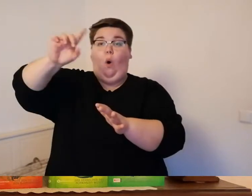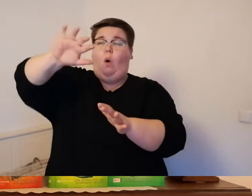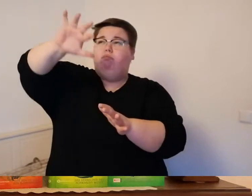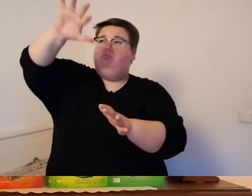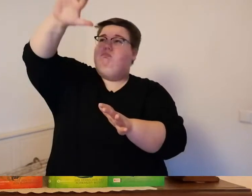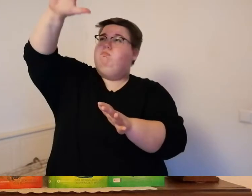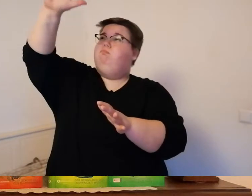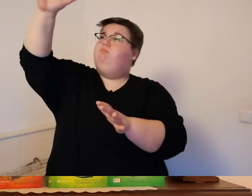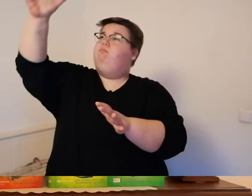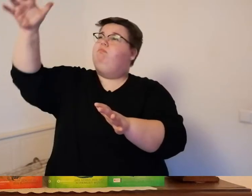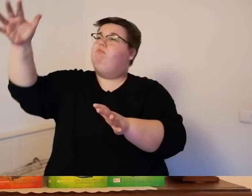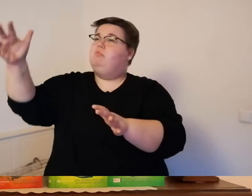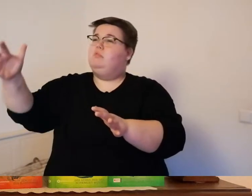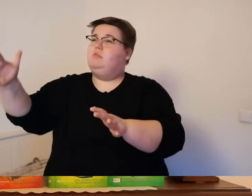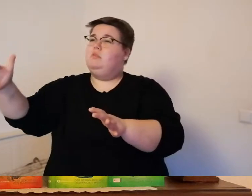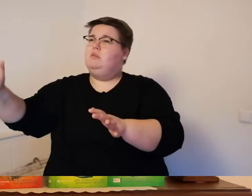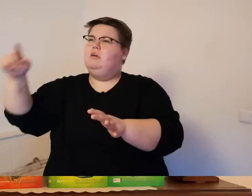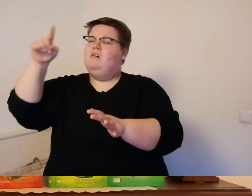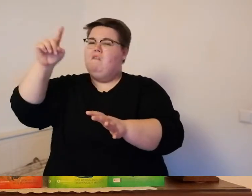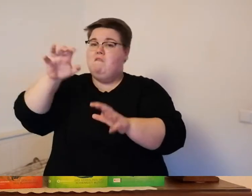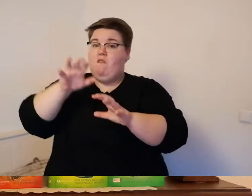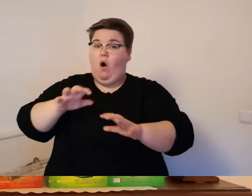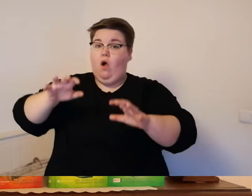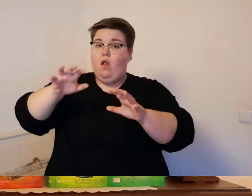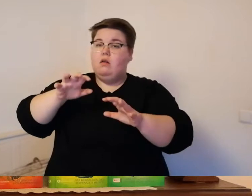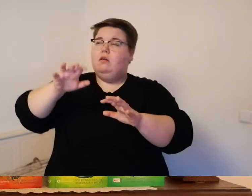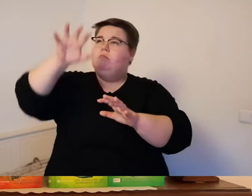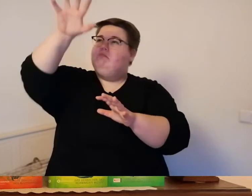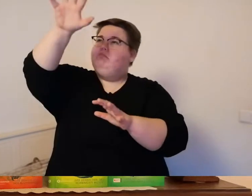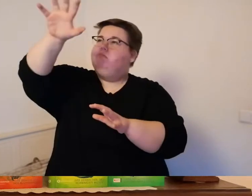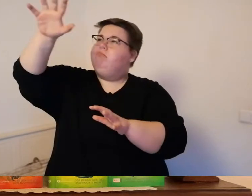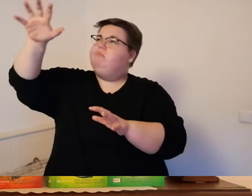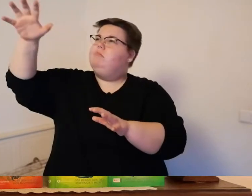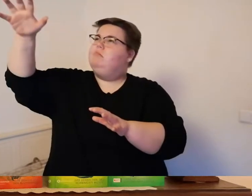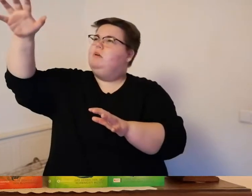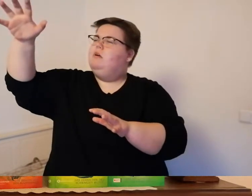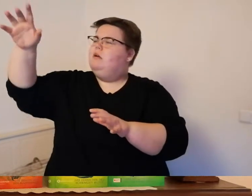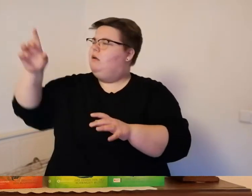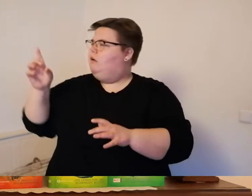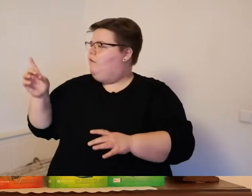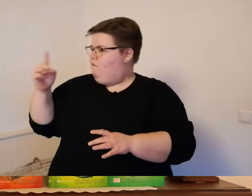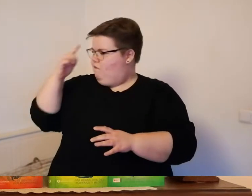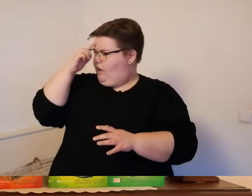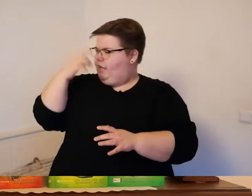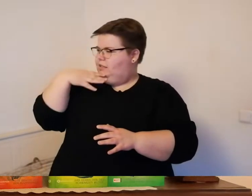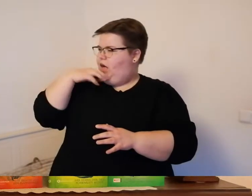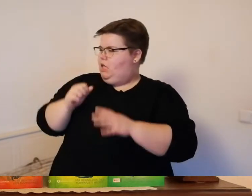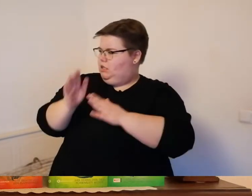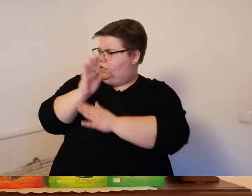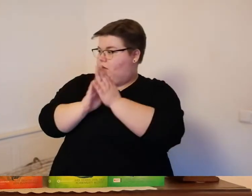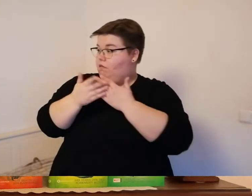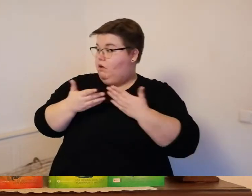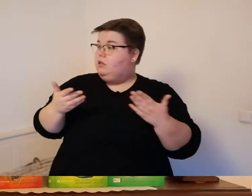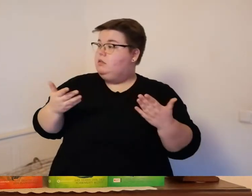herausragte der gipfel war teilweise von wolken eingehüllt erinnerst du dich noch an das was gandrick gesagt hat